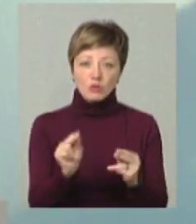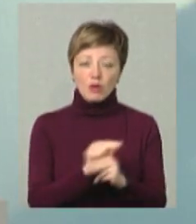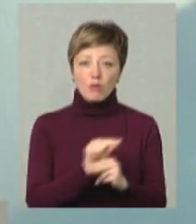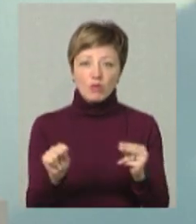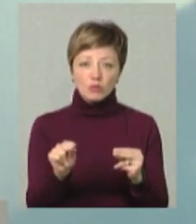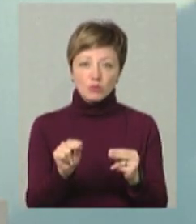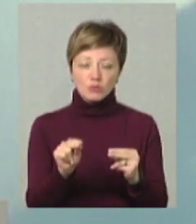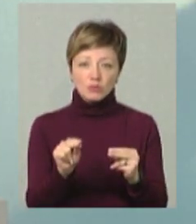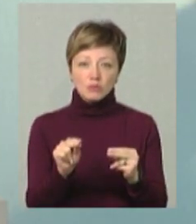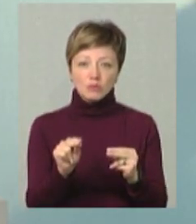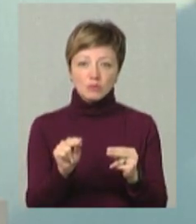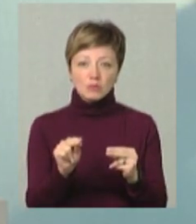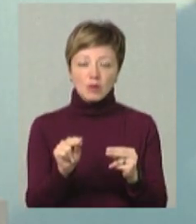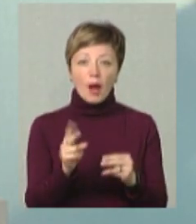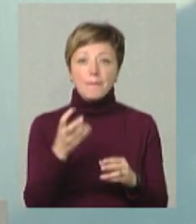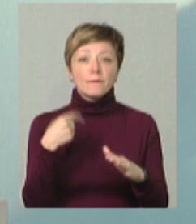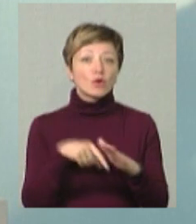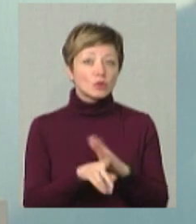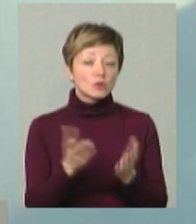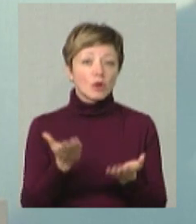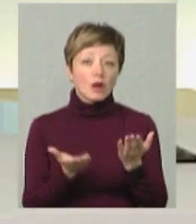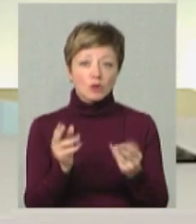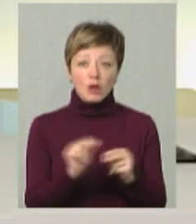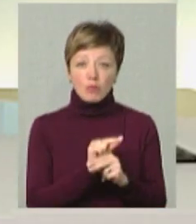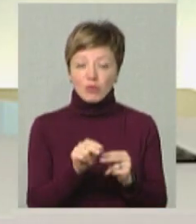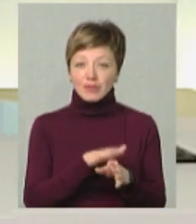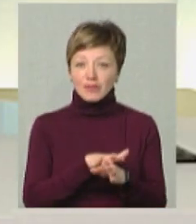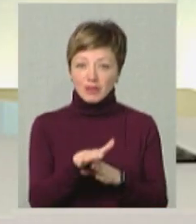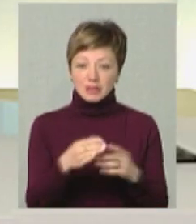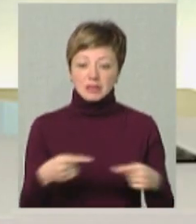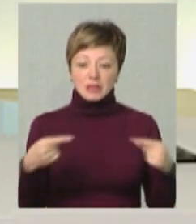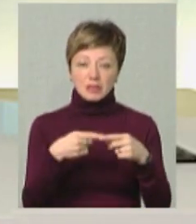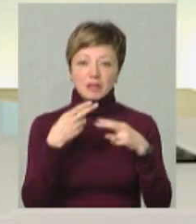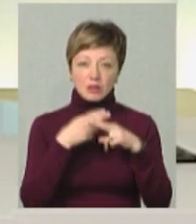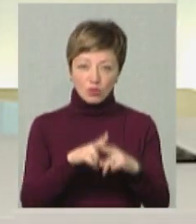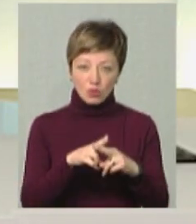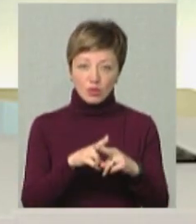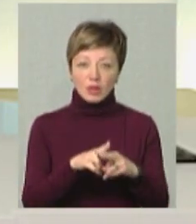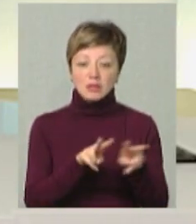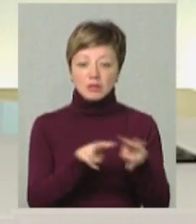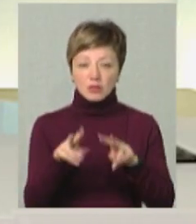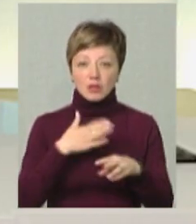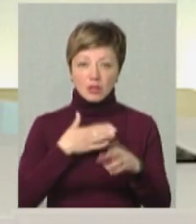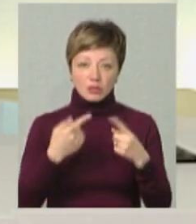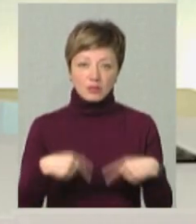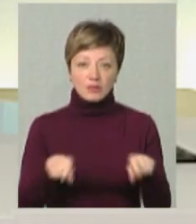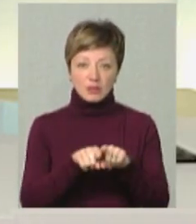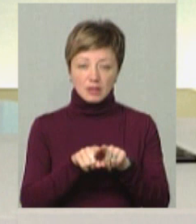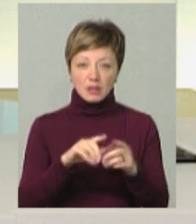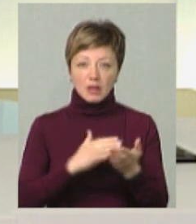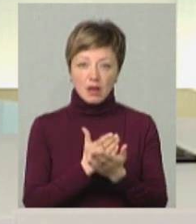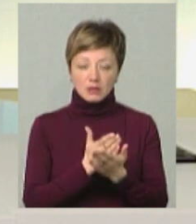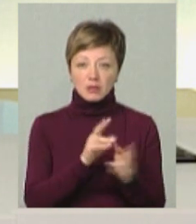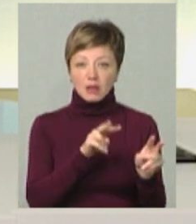ремонту ямкового, який вже зробили? По суті, якщо ремонт виконаний згідно технології, за чим слідкує наш відділ технічної якості,